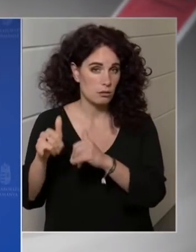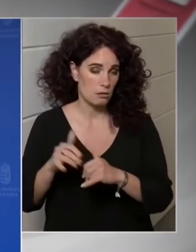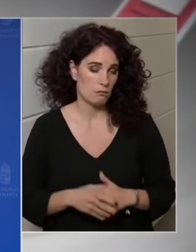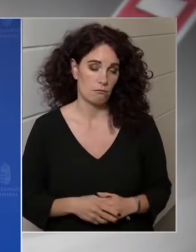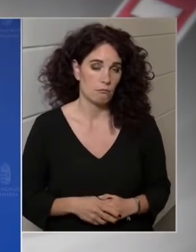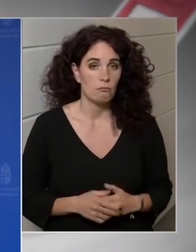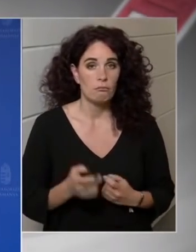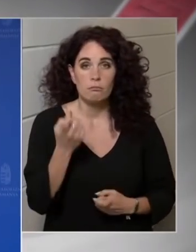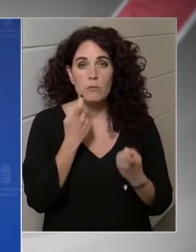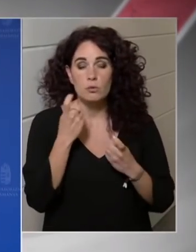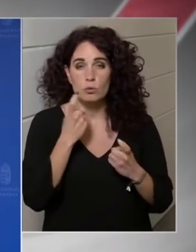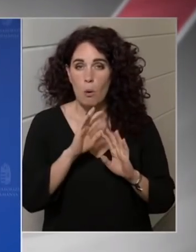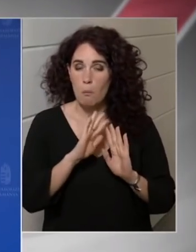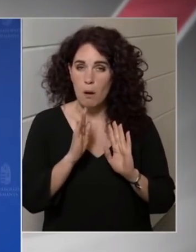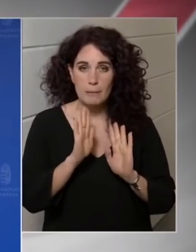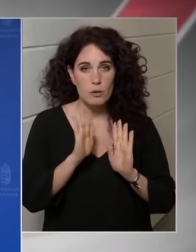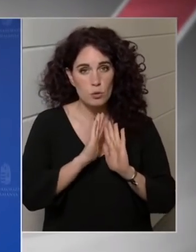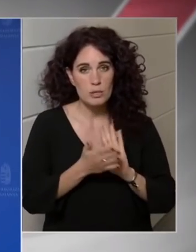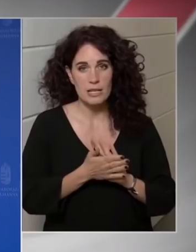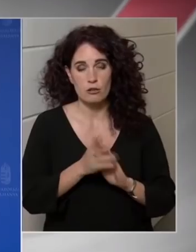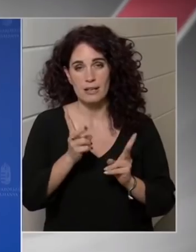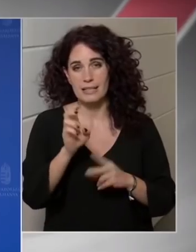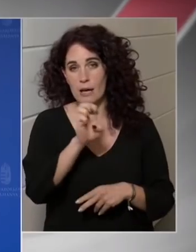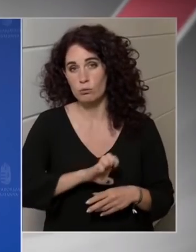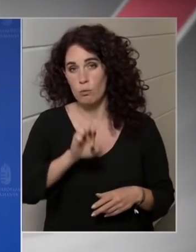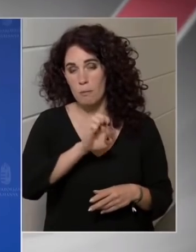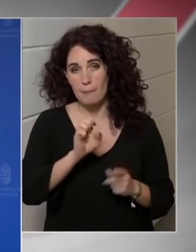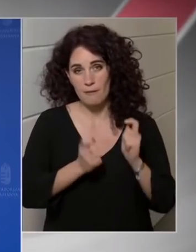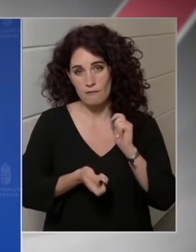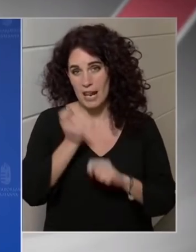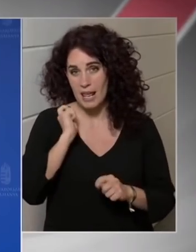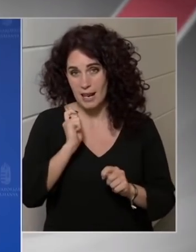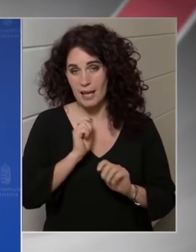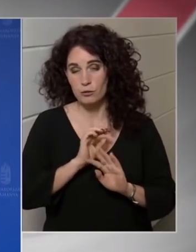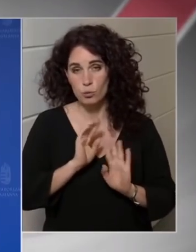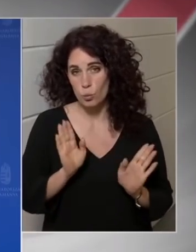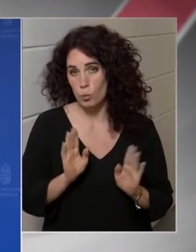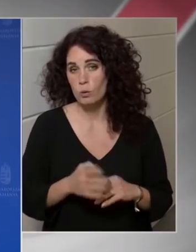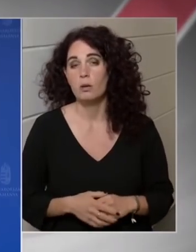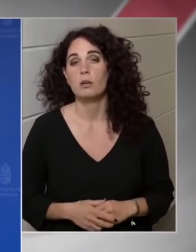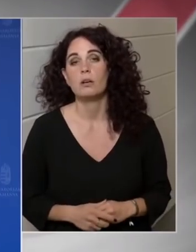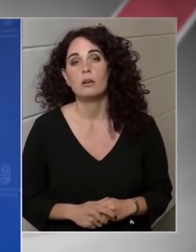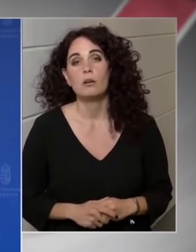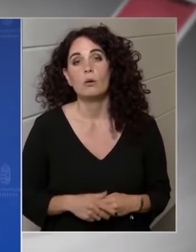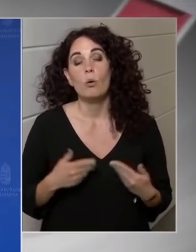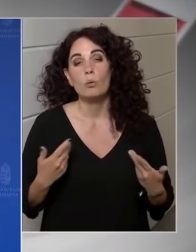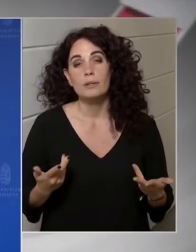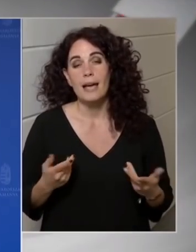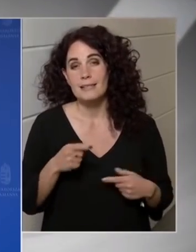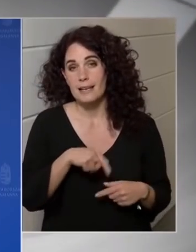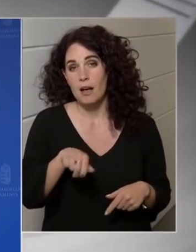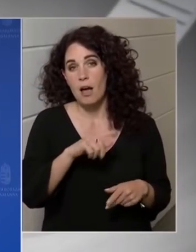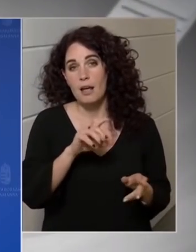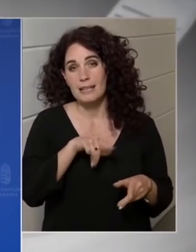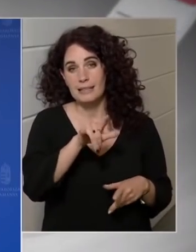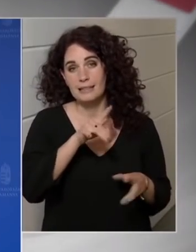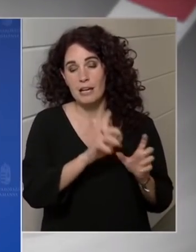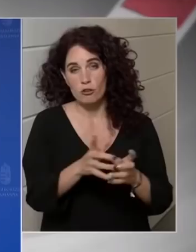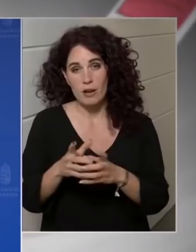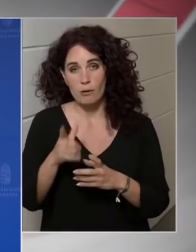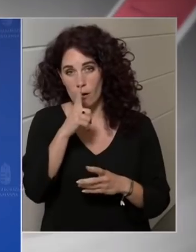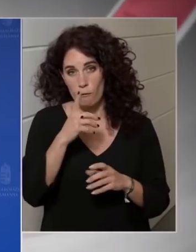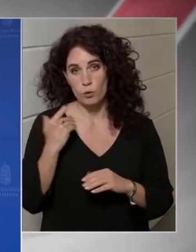azonolom, majdnem az összes, aki Európában felelhető. Ugye itt ezekre a légitársaságokra fogjuk